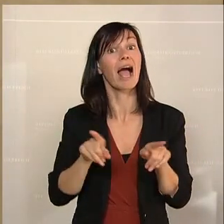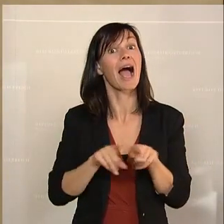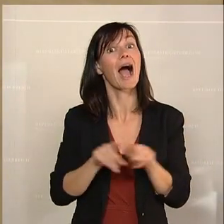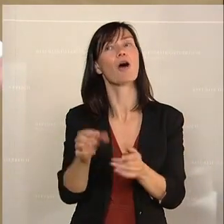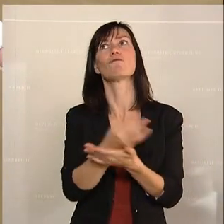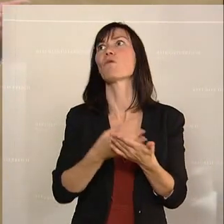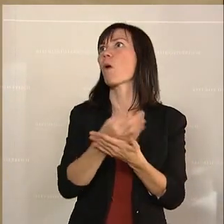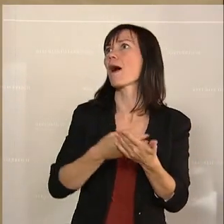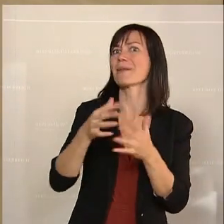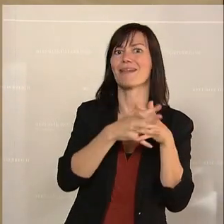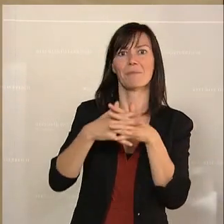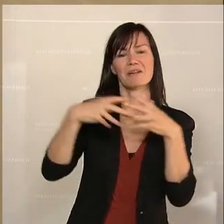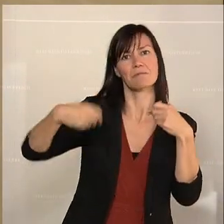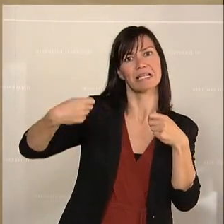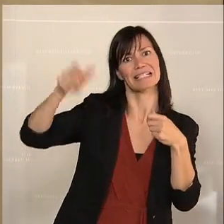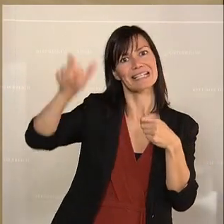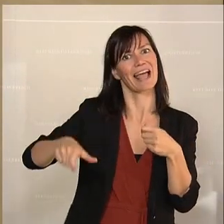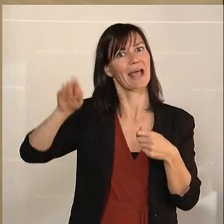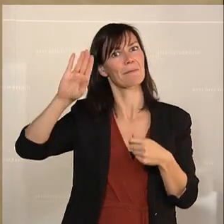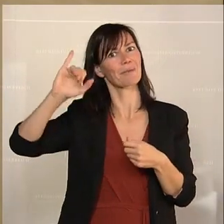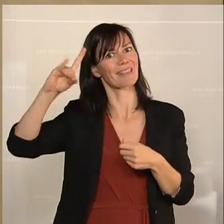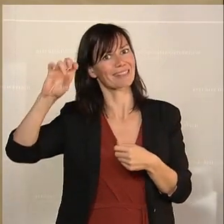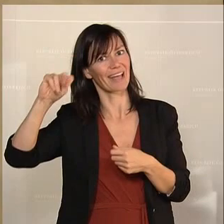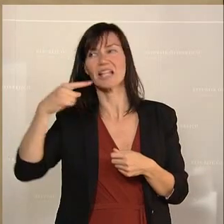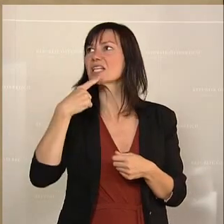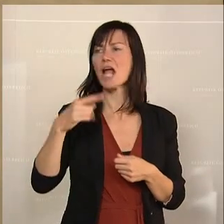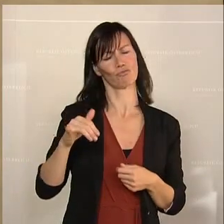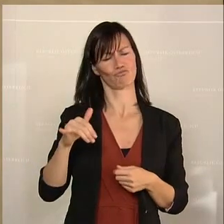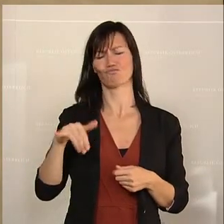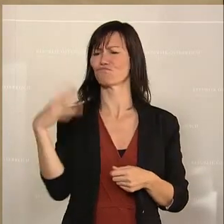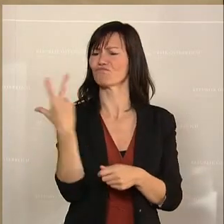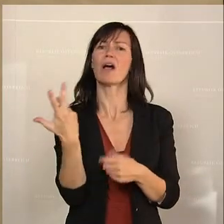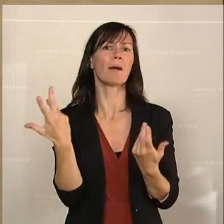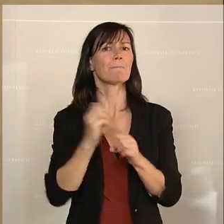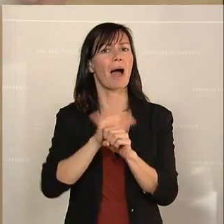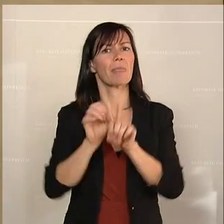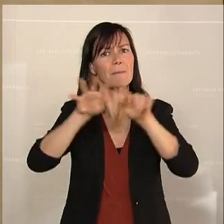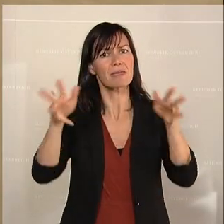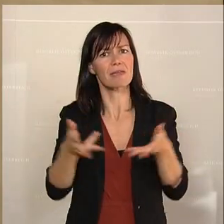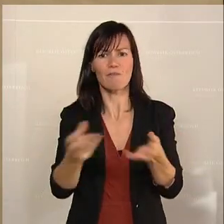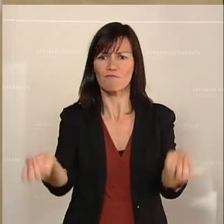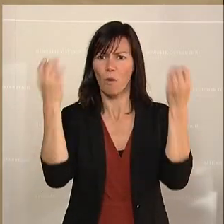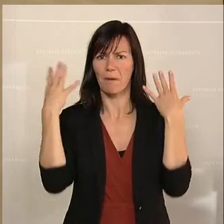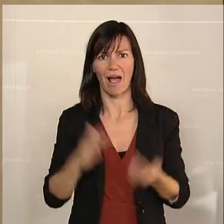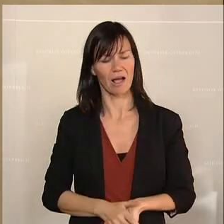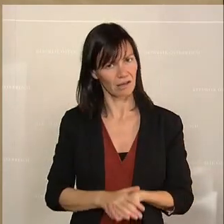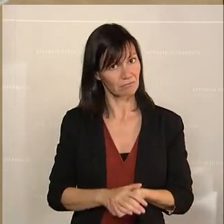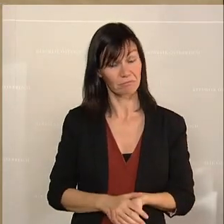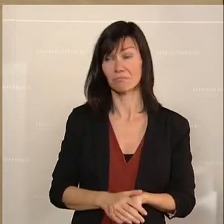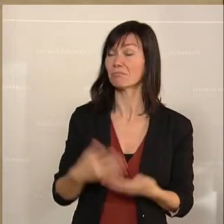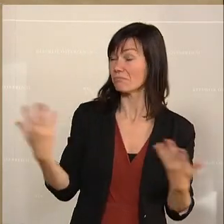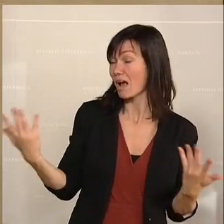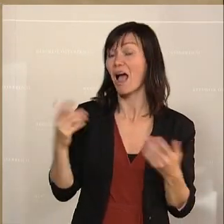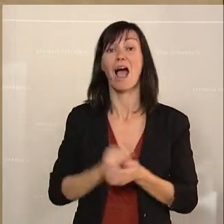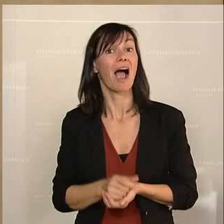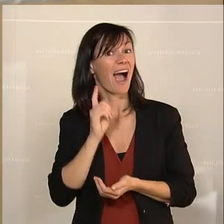ist vorbei. Nur in Österreich hält man offensichtlich daran fest. In manchen Bereichen. Und da könnt ihr auch, lieber Kollege Kucher, gleich